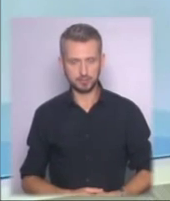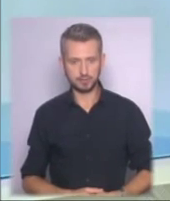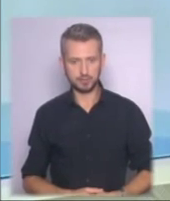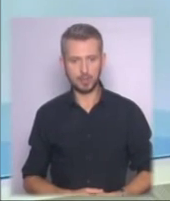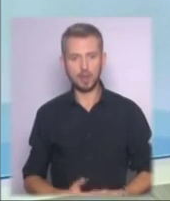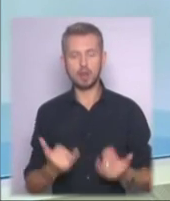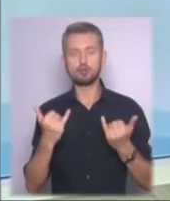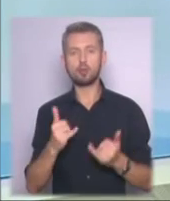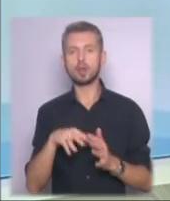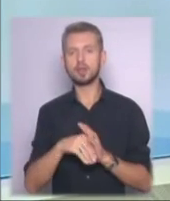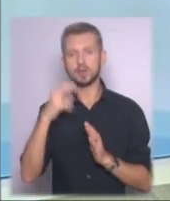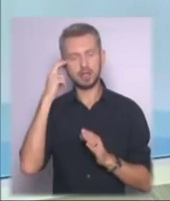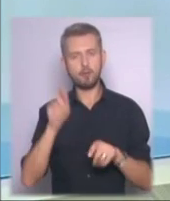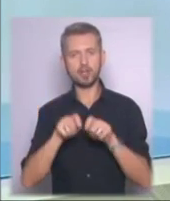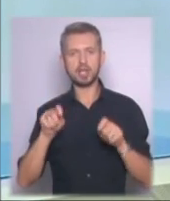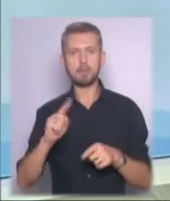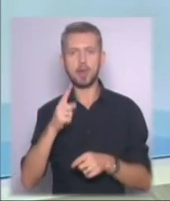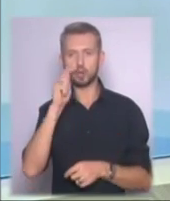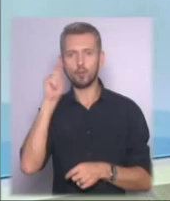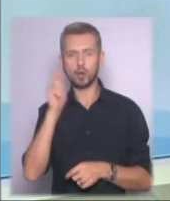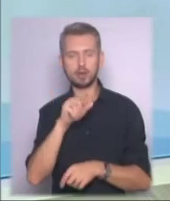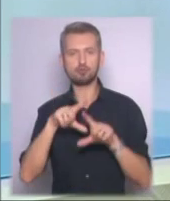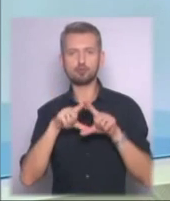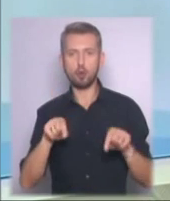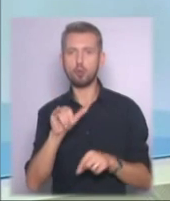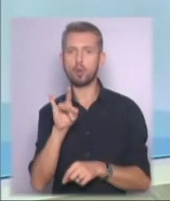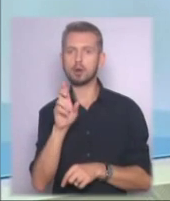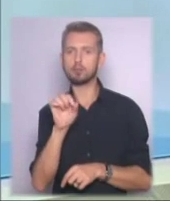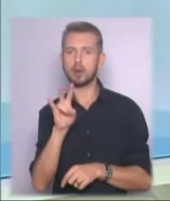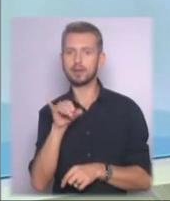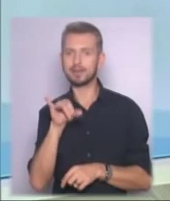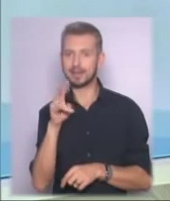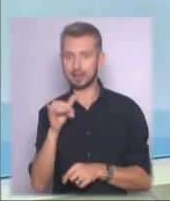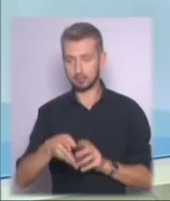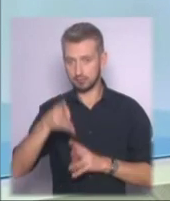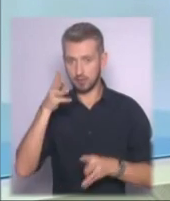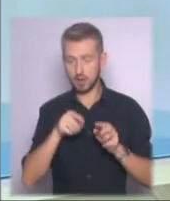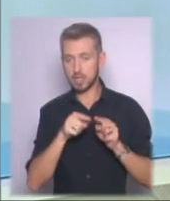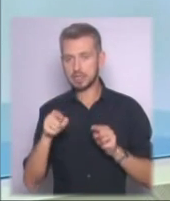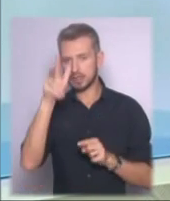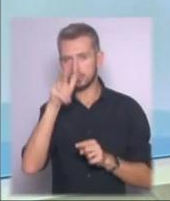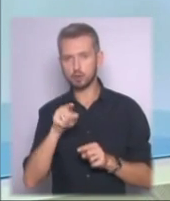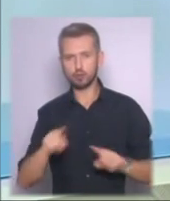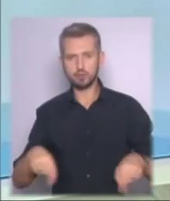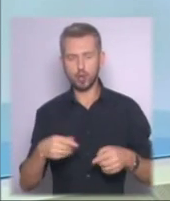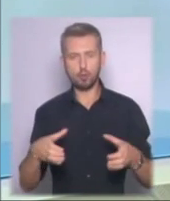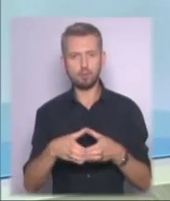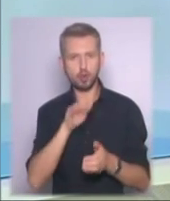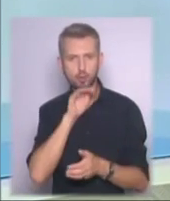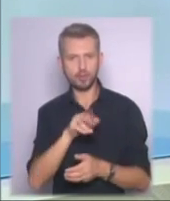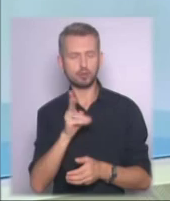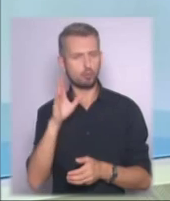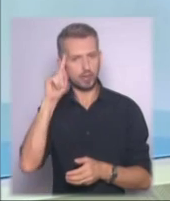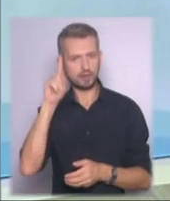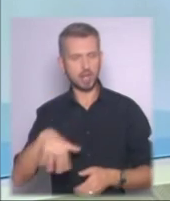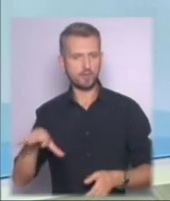Сьогодні у Києві відкрили першу в Україні школу урбаністики. За три місяці тут створять команду професіоналів, яка знатиме